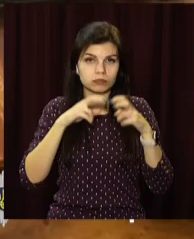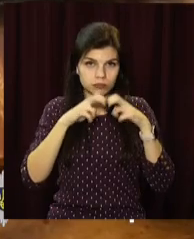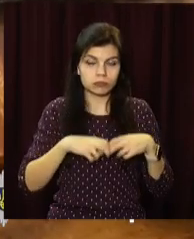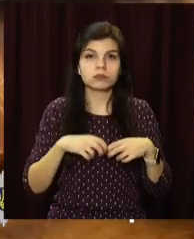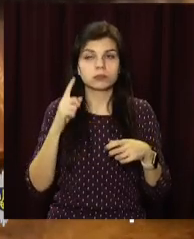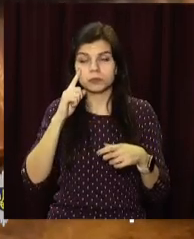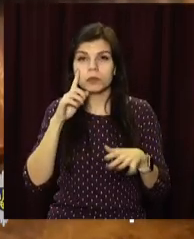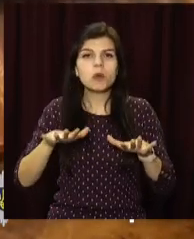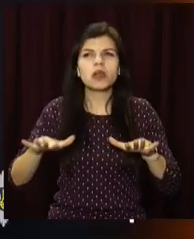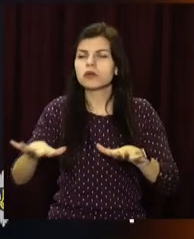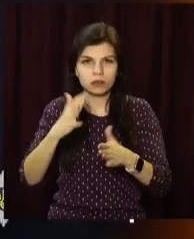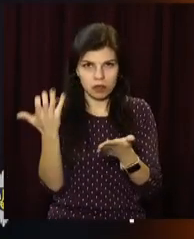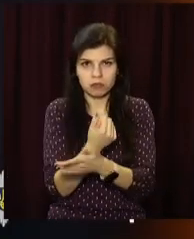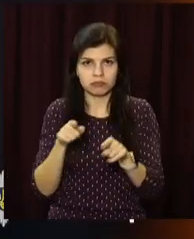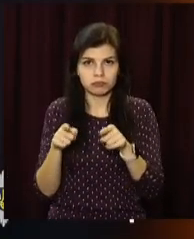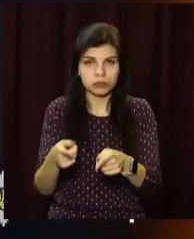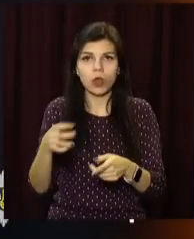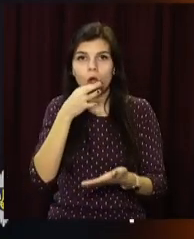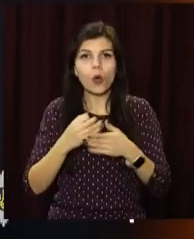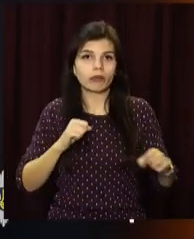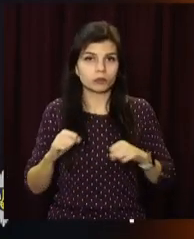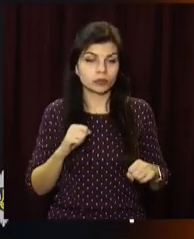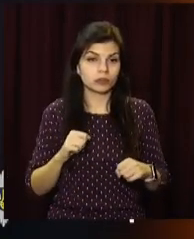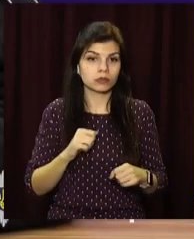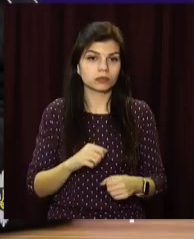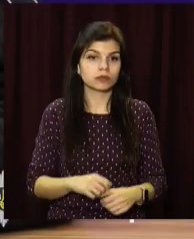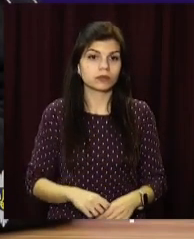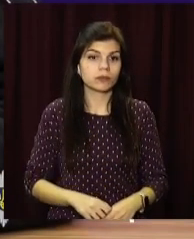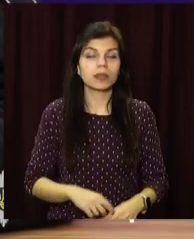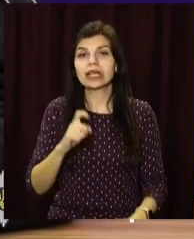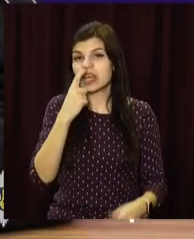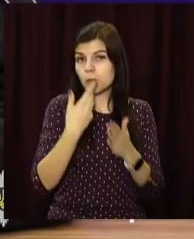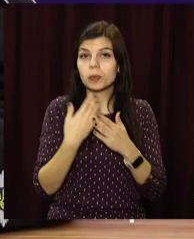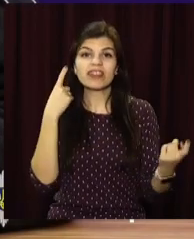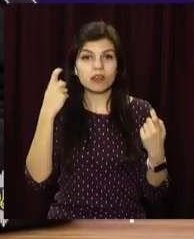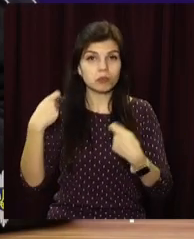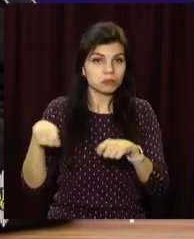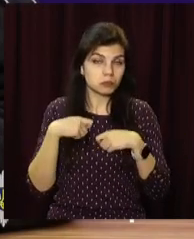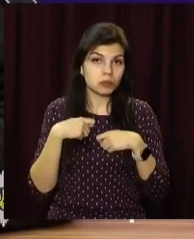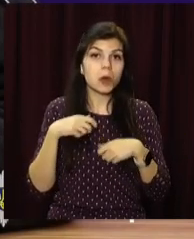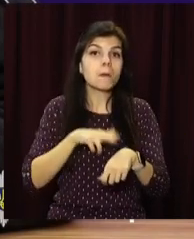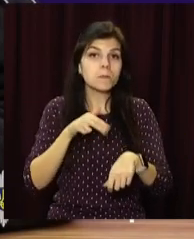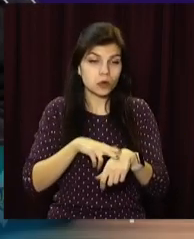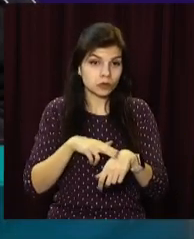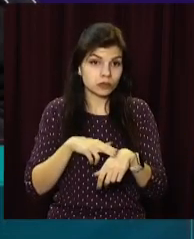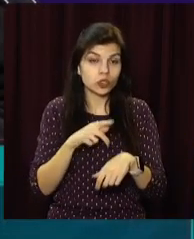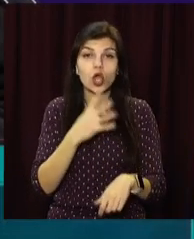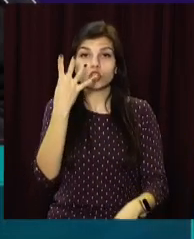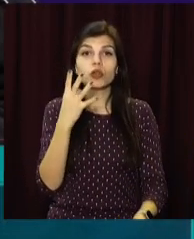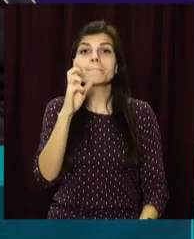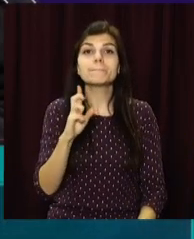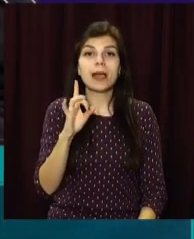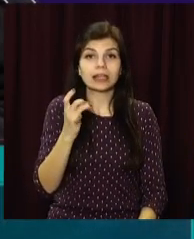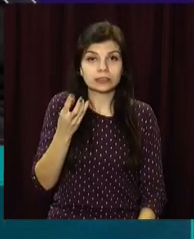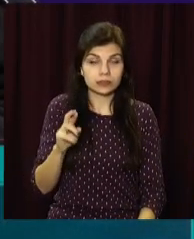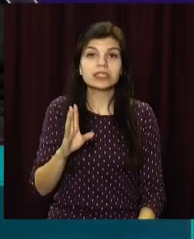неповнолітньої, яка була адміністраторкою групи. За попередню інформацію поліцейських, 4 березня